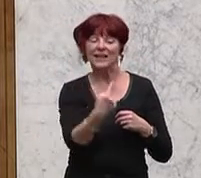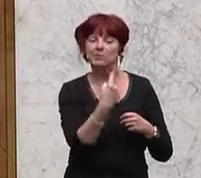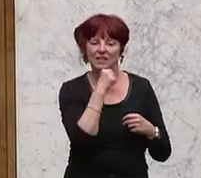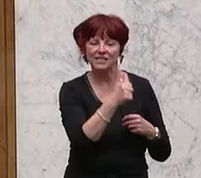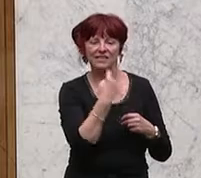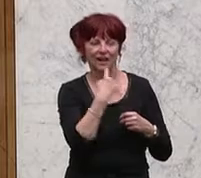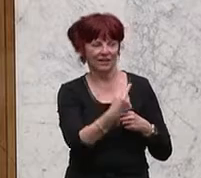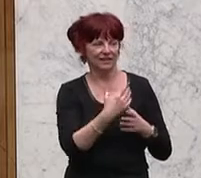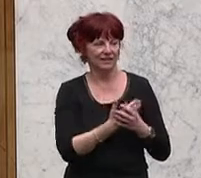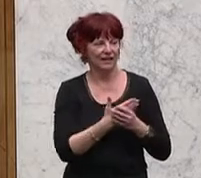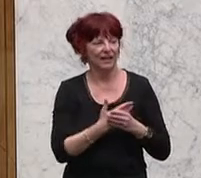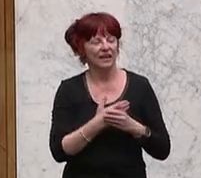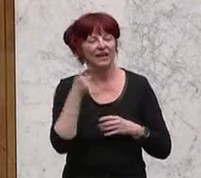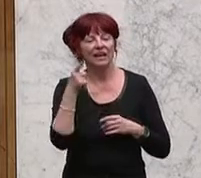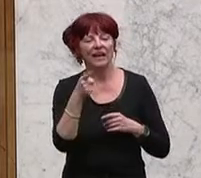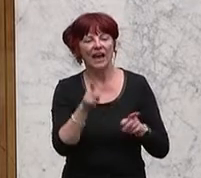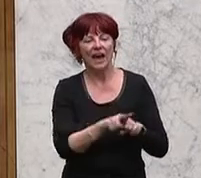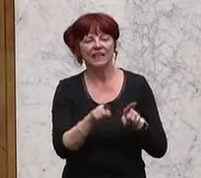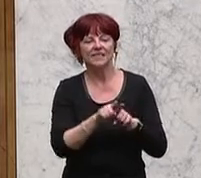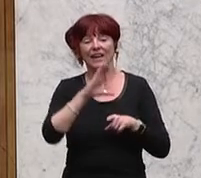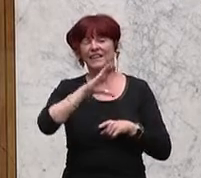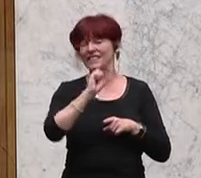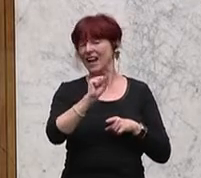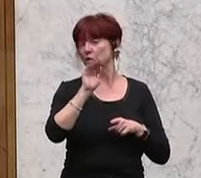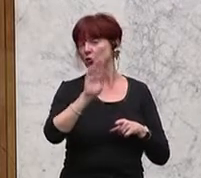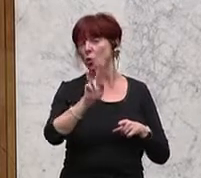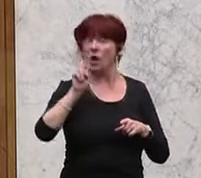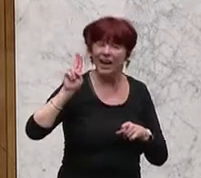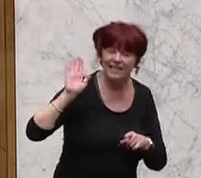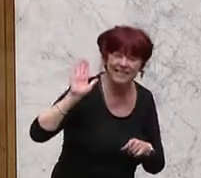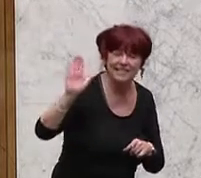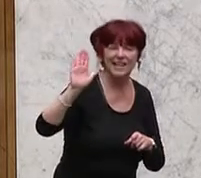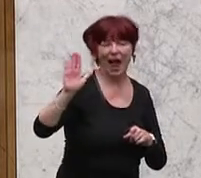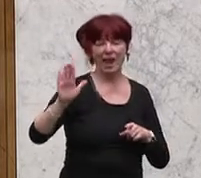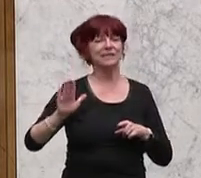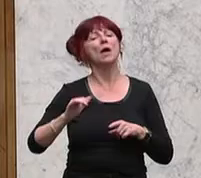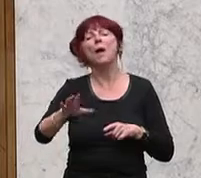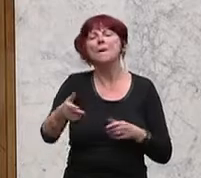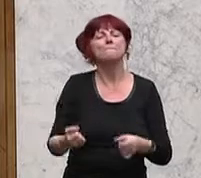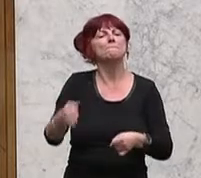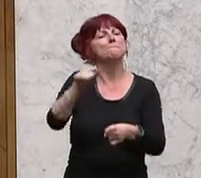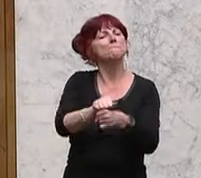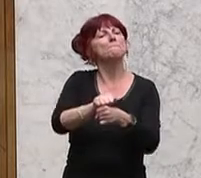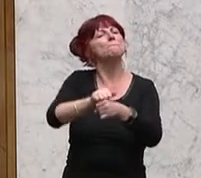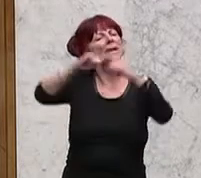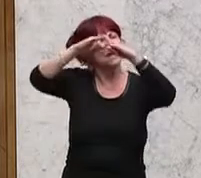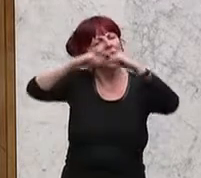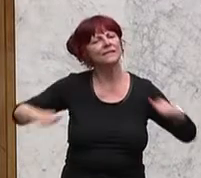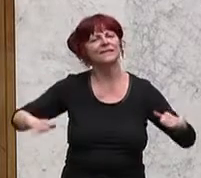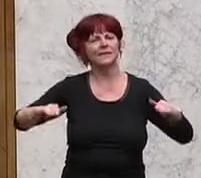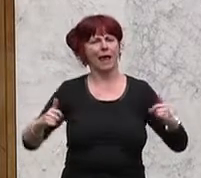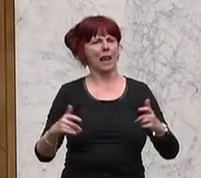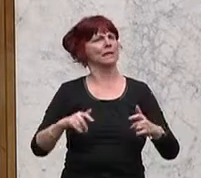Gesetz gegossene Bierzelt-Parole der CSU. Ich finde, mehr kann man dazu nicht sagen. Eine im Gesetz